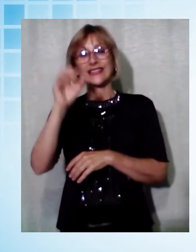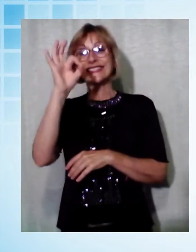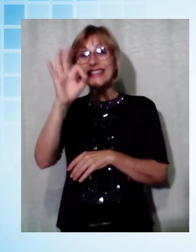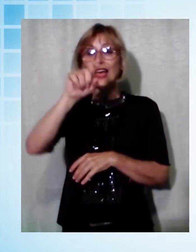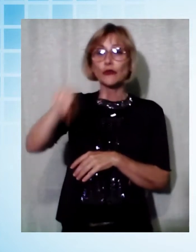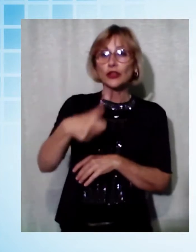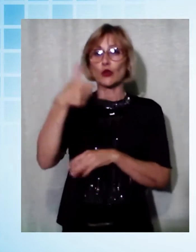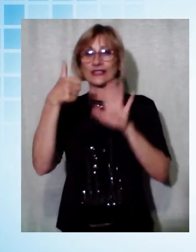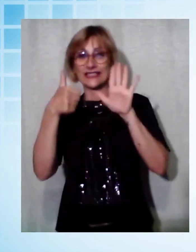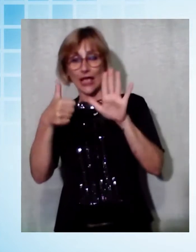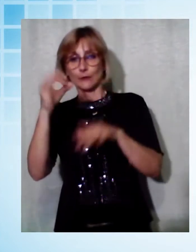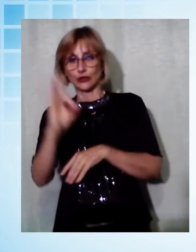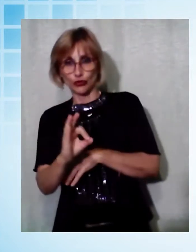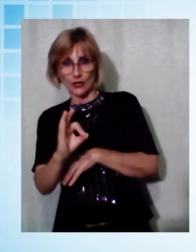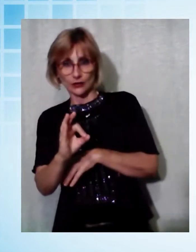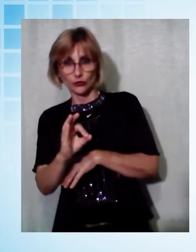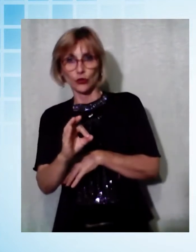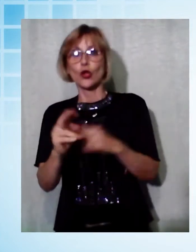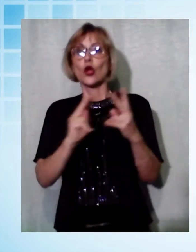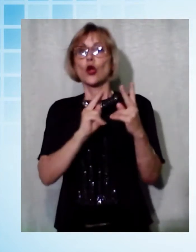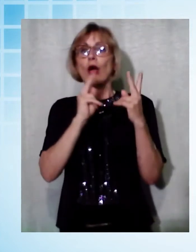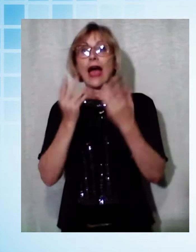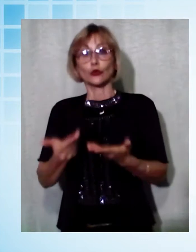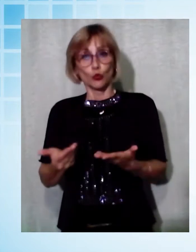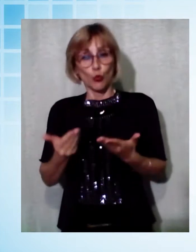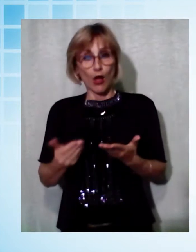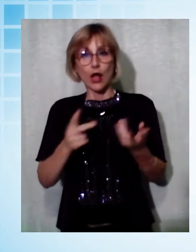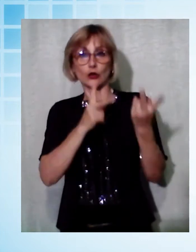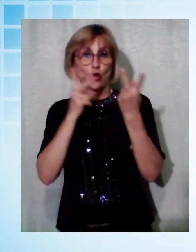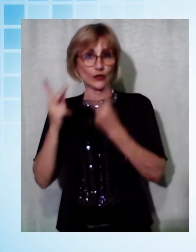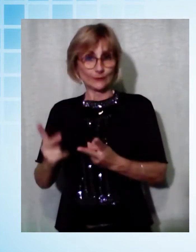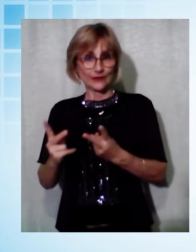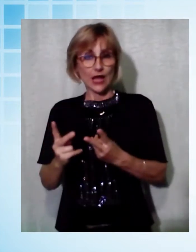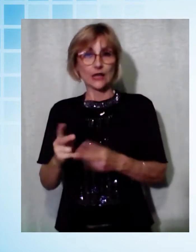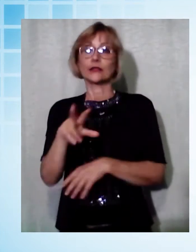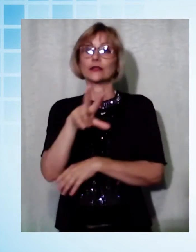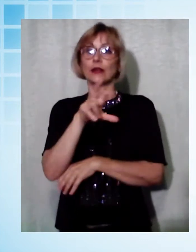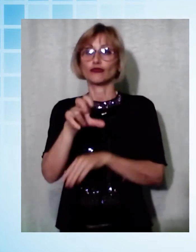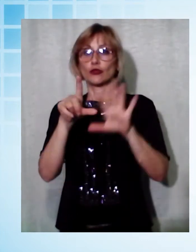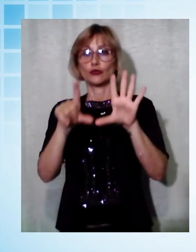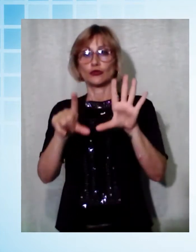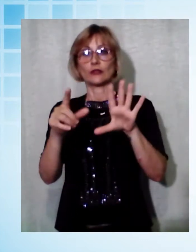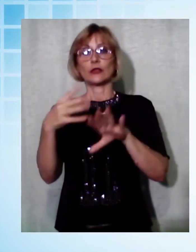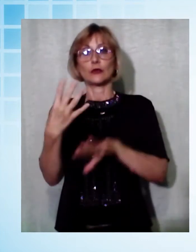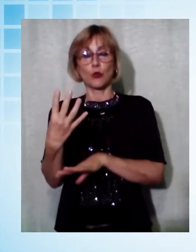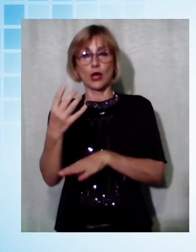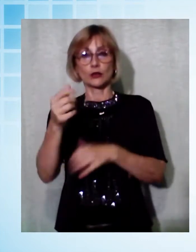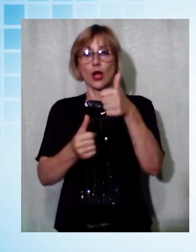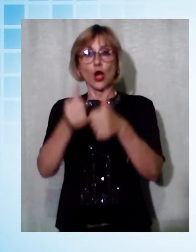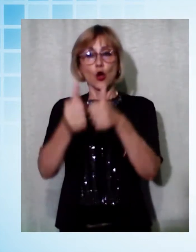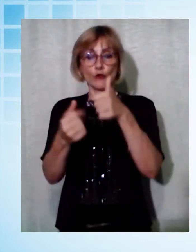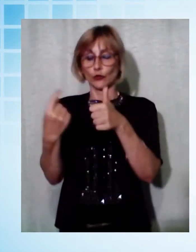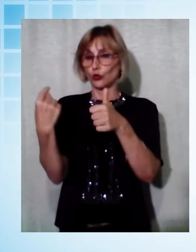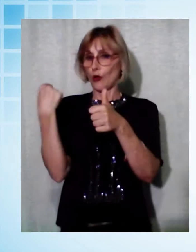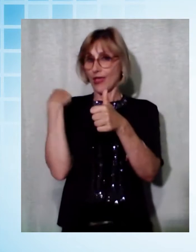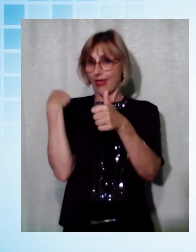0,6%. Questo il dato che non veniva raggiunto dal settembre dello scorso anno.